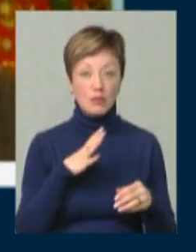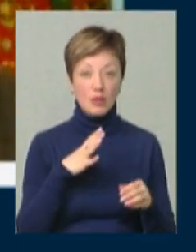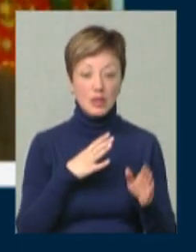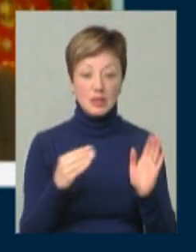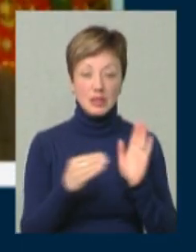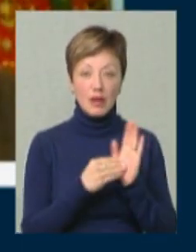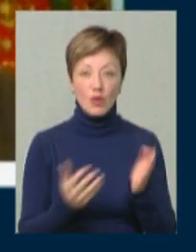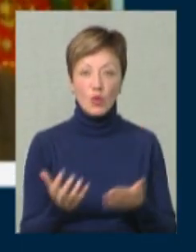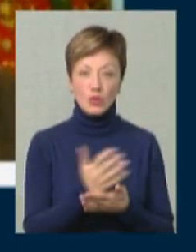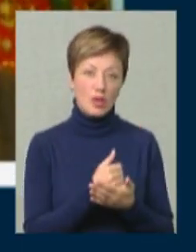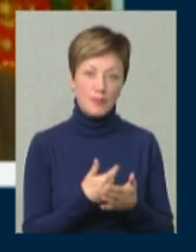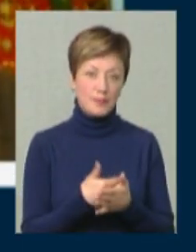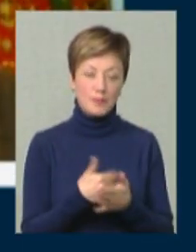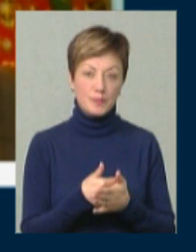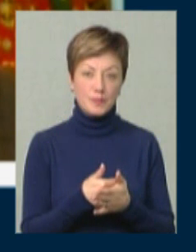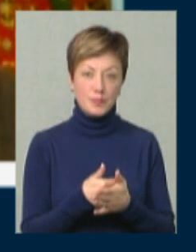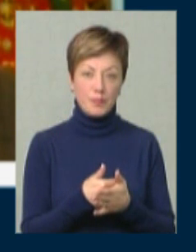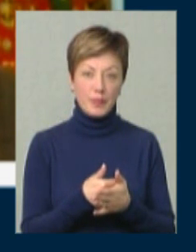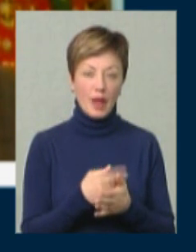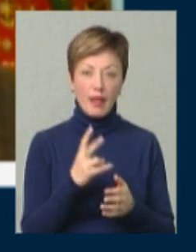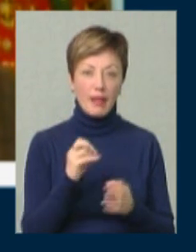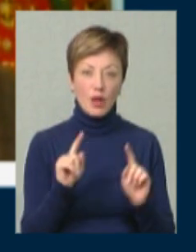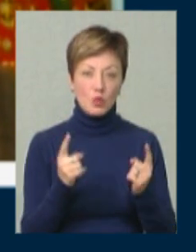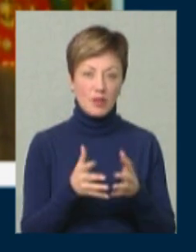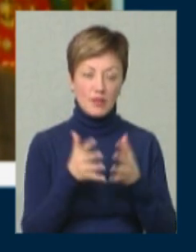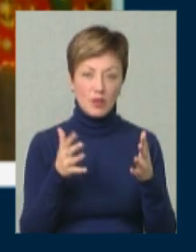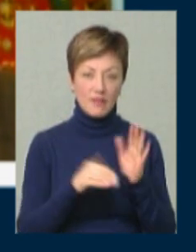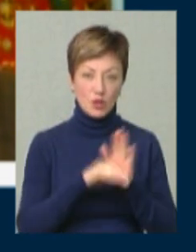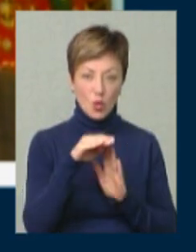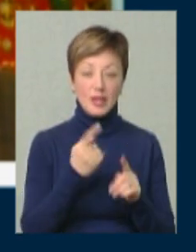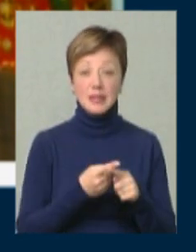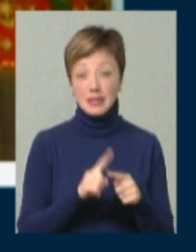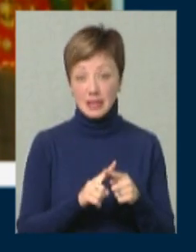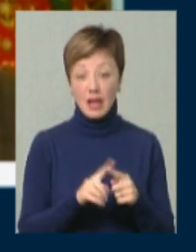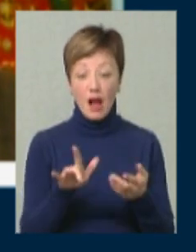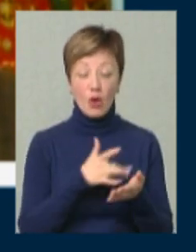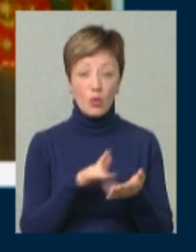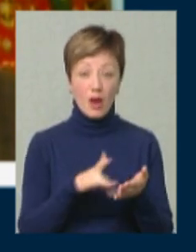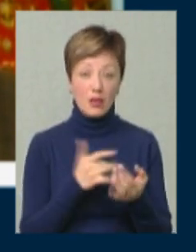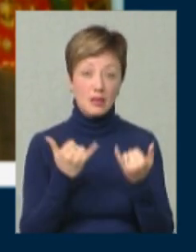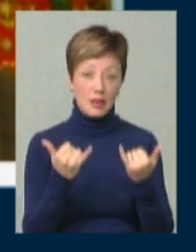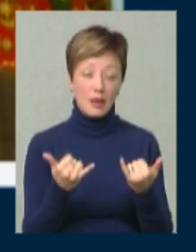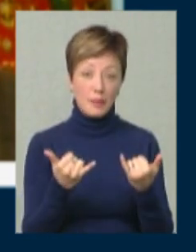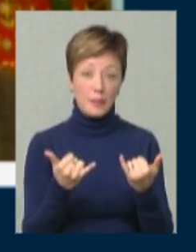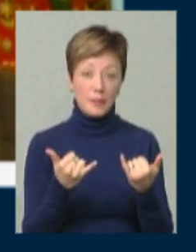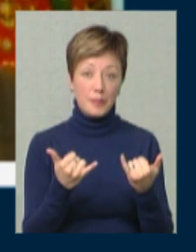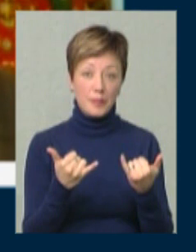урожайності, ну, такі не дуже високі. Тобто, це, в принципі, калькулятор для, ну,